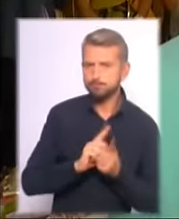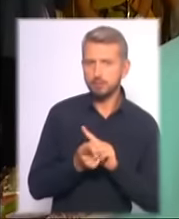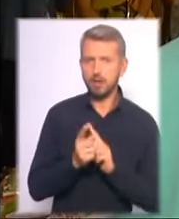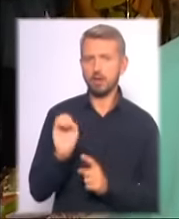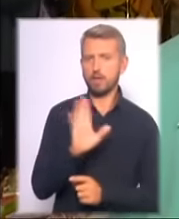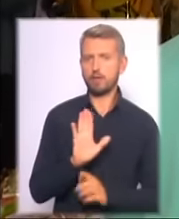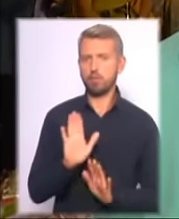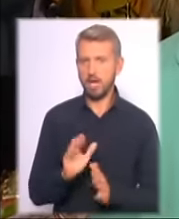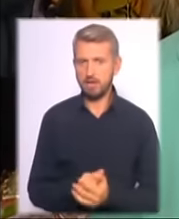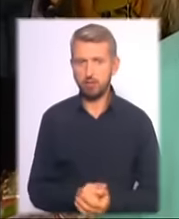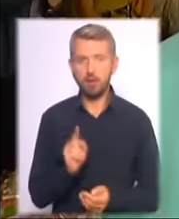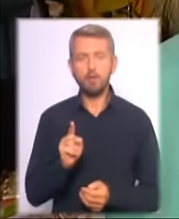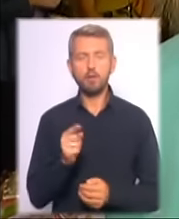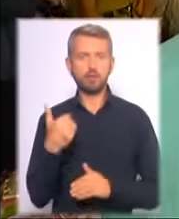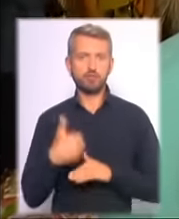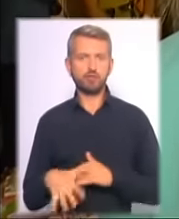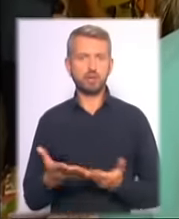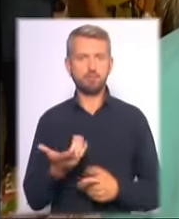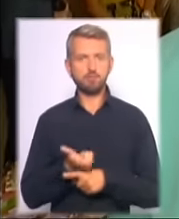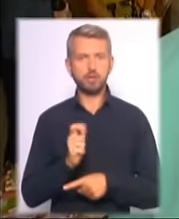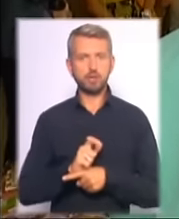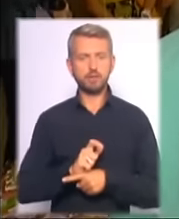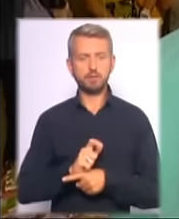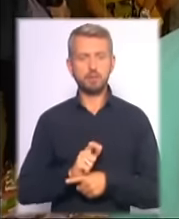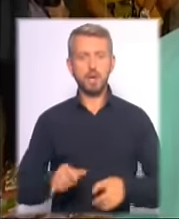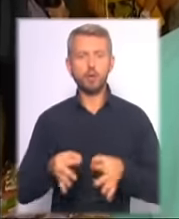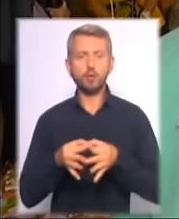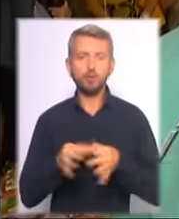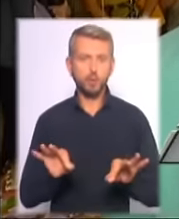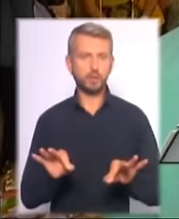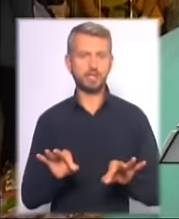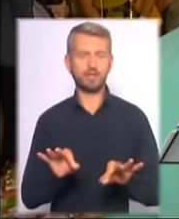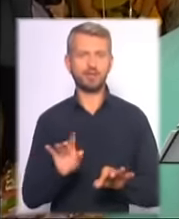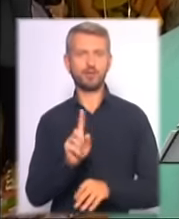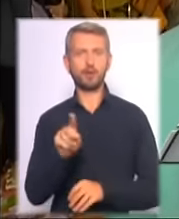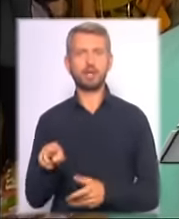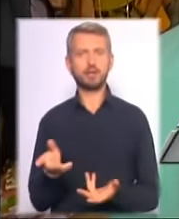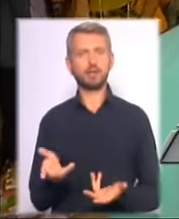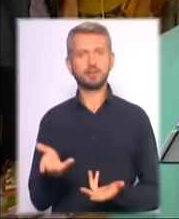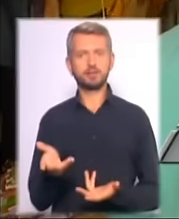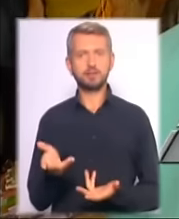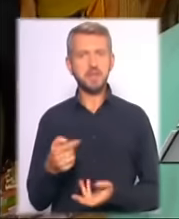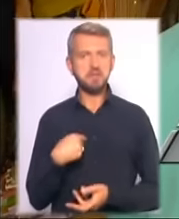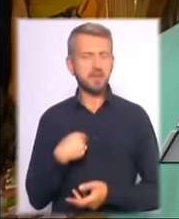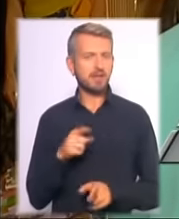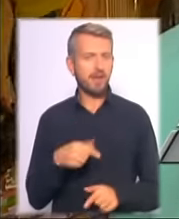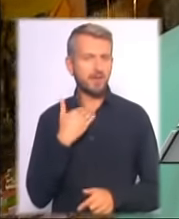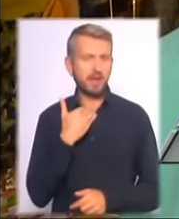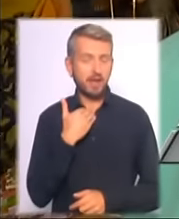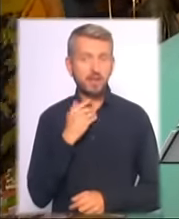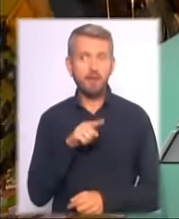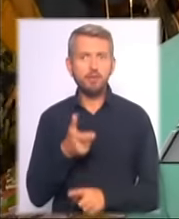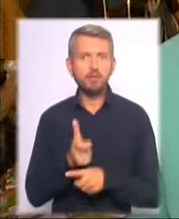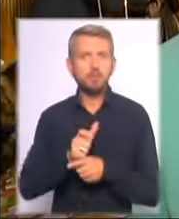більш розкуті, мені навіть здається, що вони